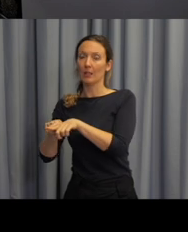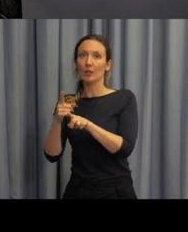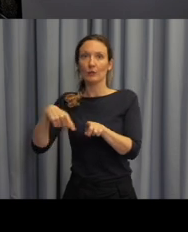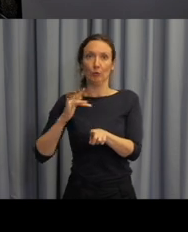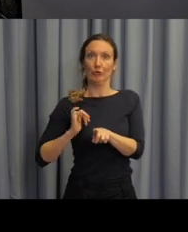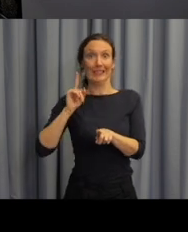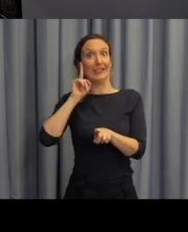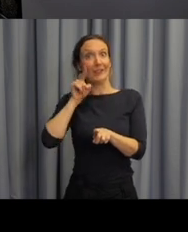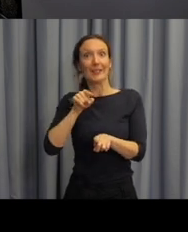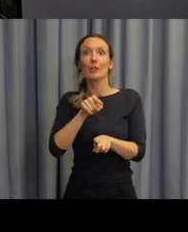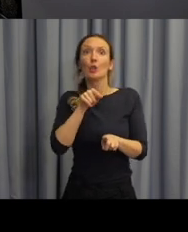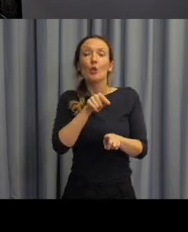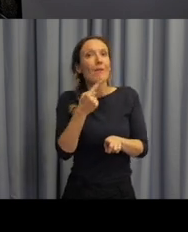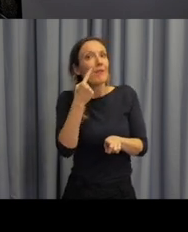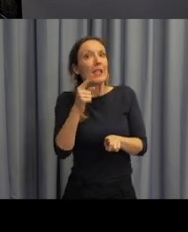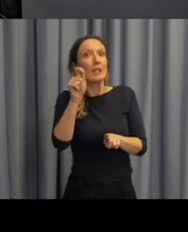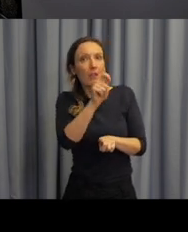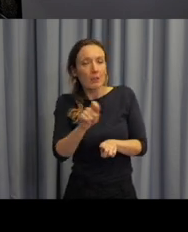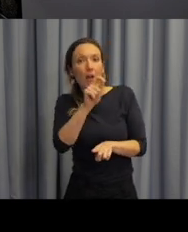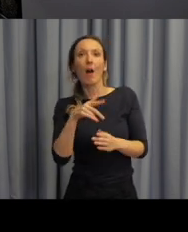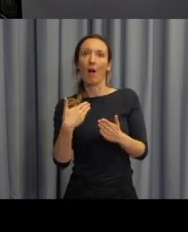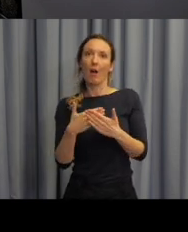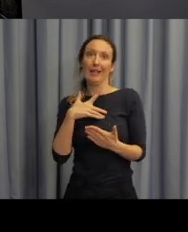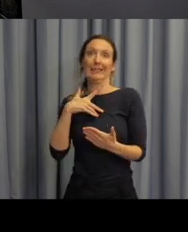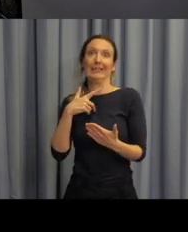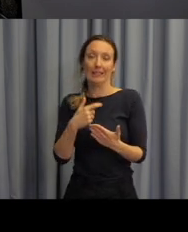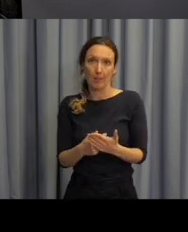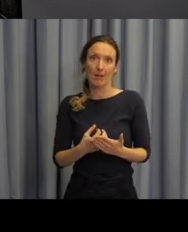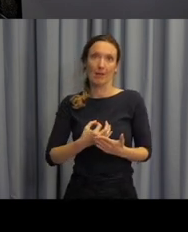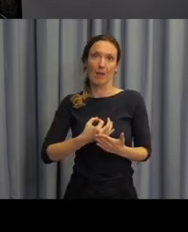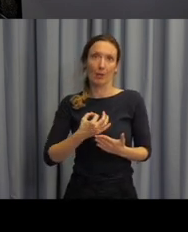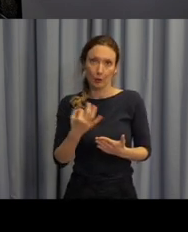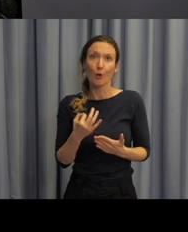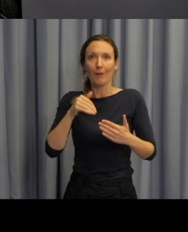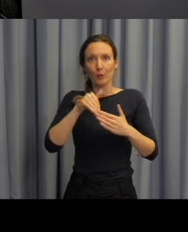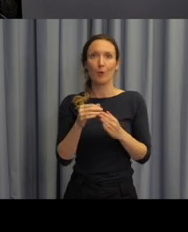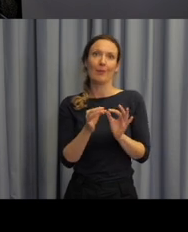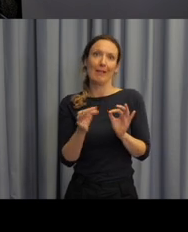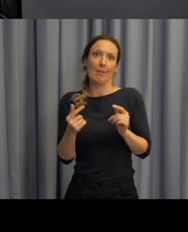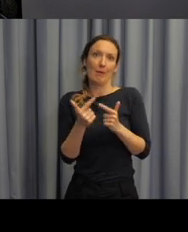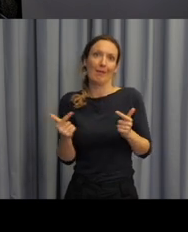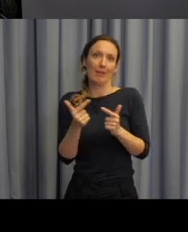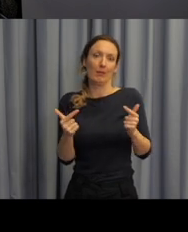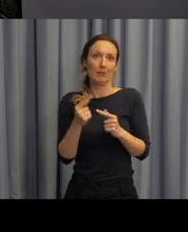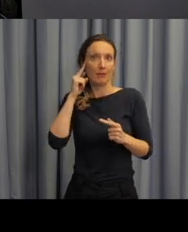když se s určitým gramatickým, s tím konkrétním gramatickým jevem se setkáme.